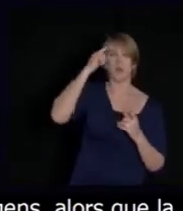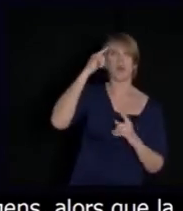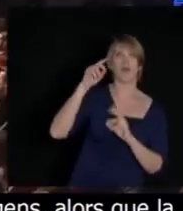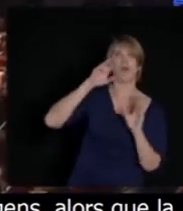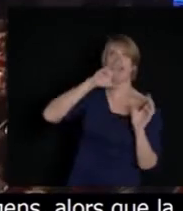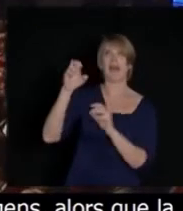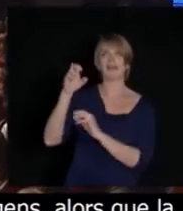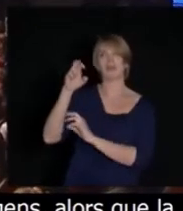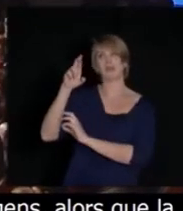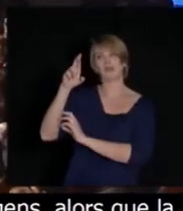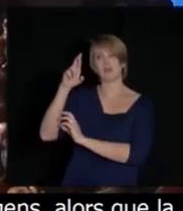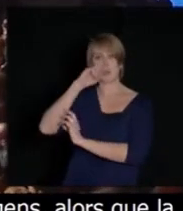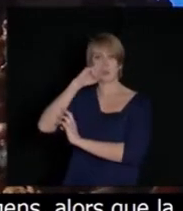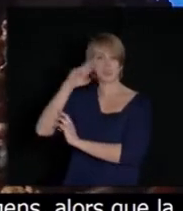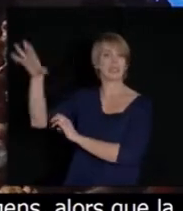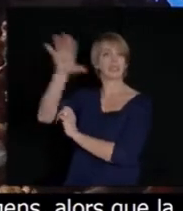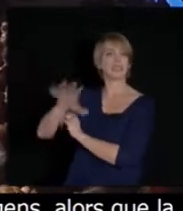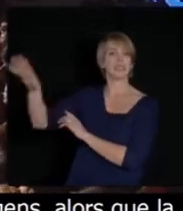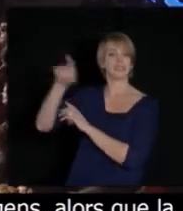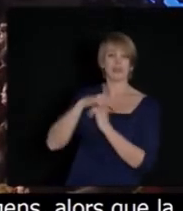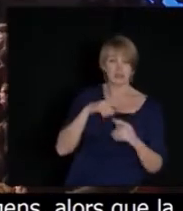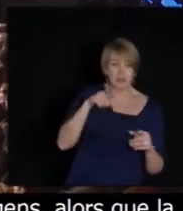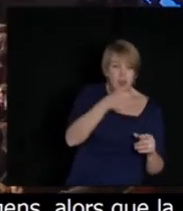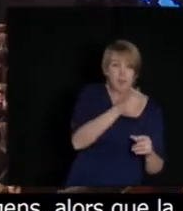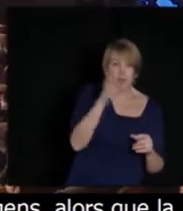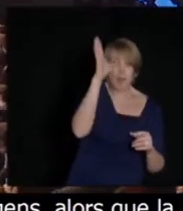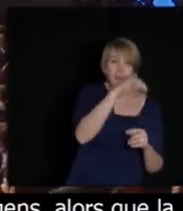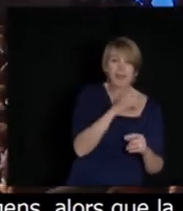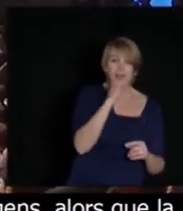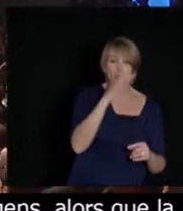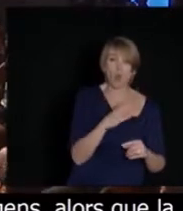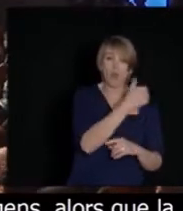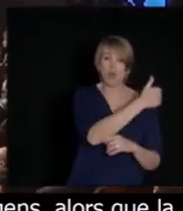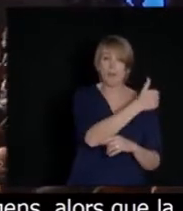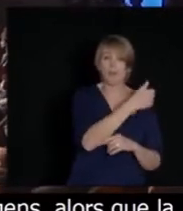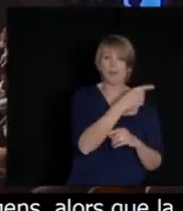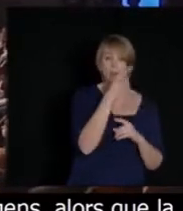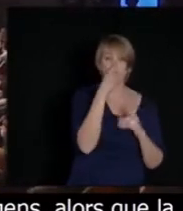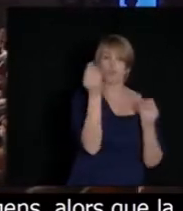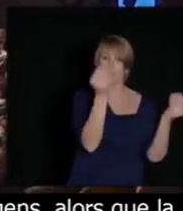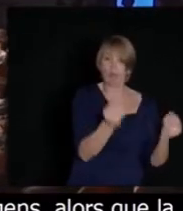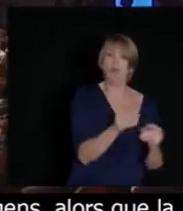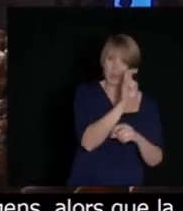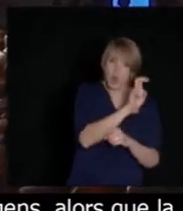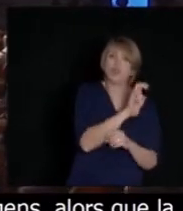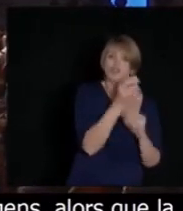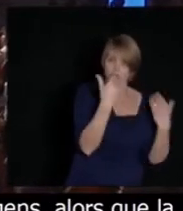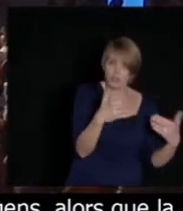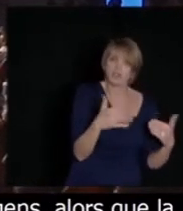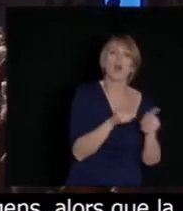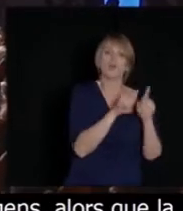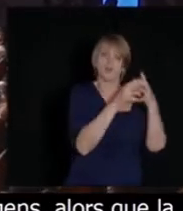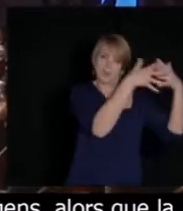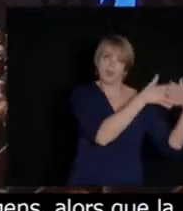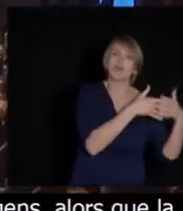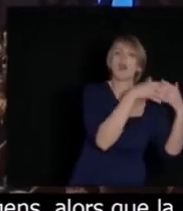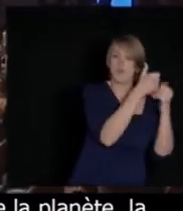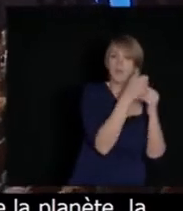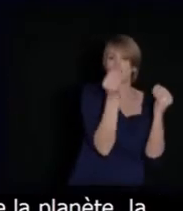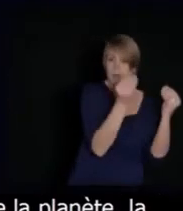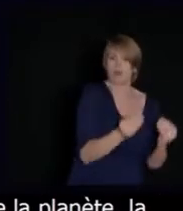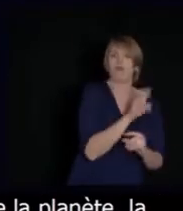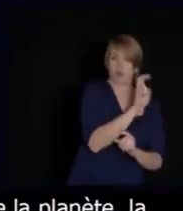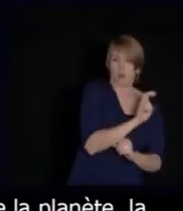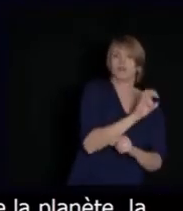planification, pensant tout aussitôt à l'Union soviétique et en oubliant que le général de Gaulle lui-même l'a pratiqué pour ne rien dire des